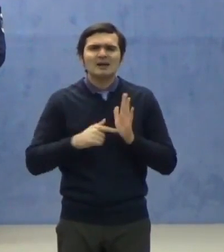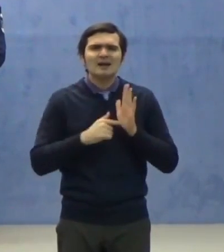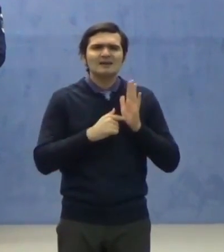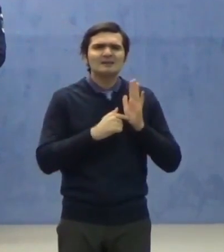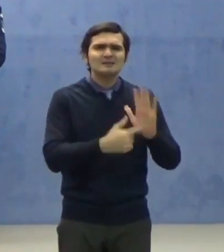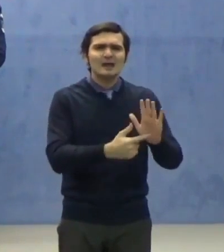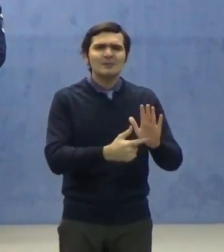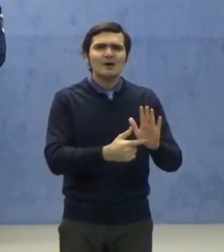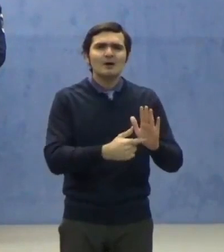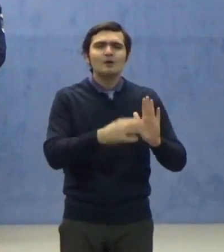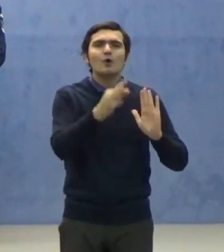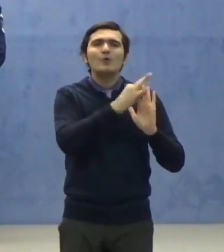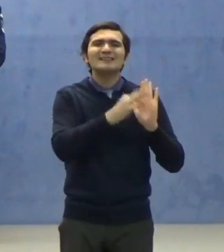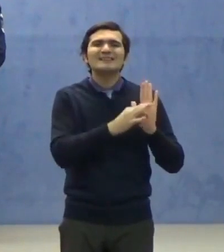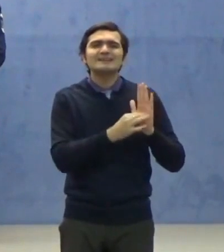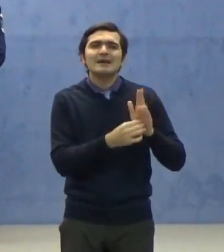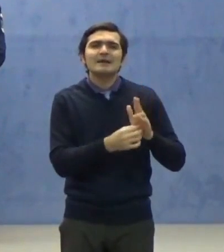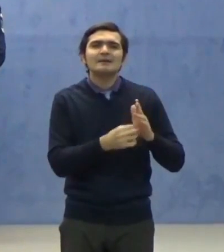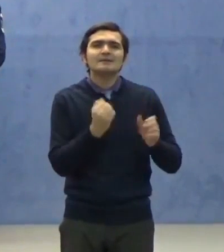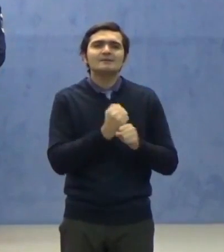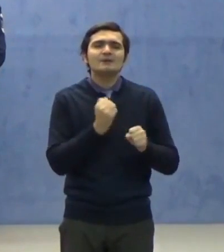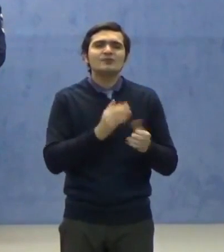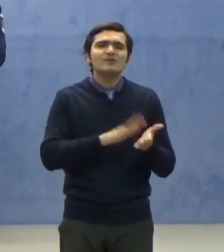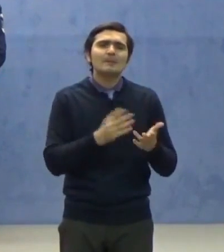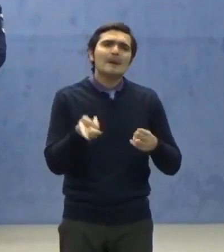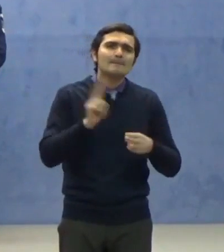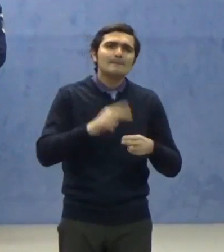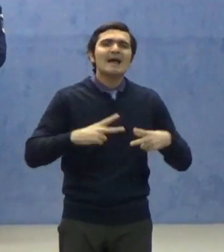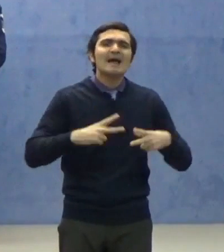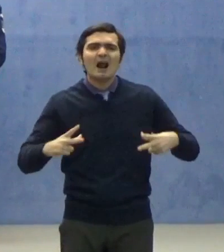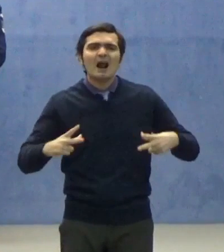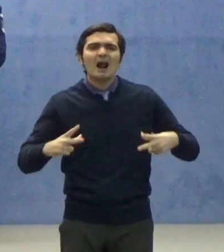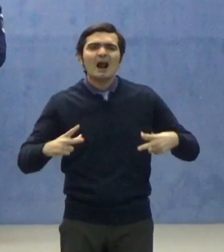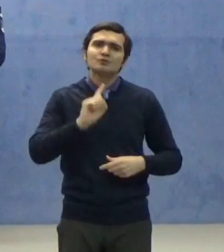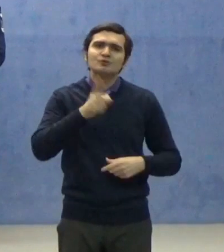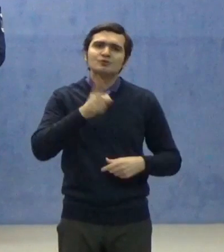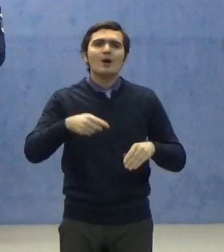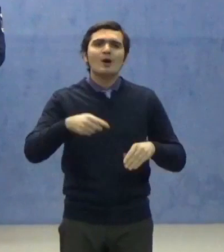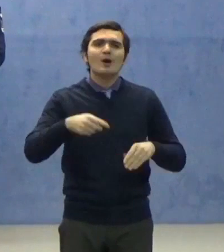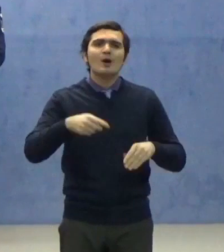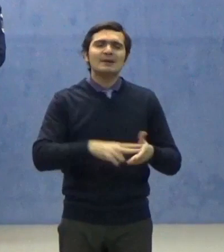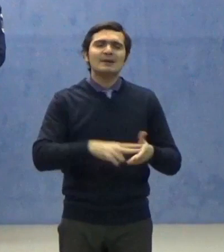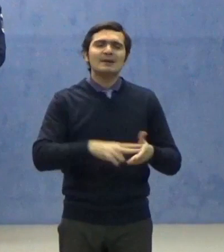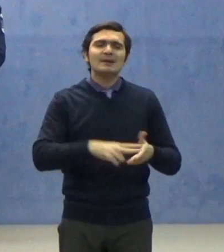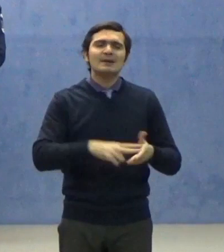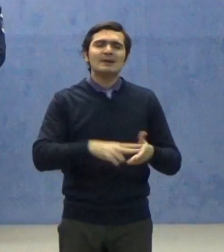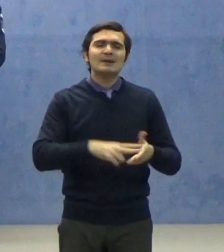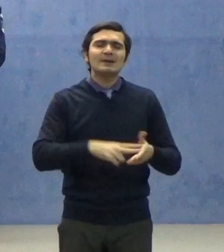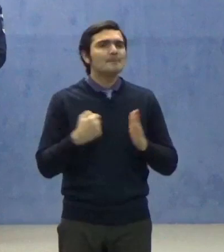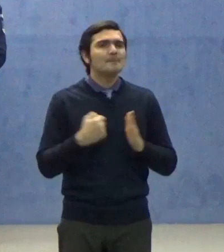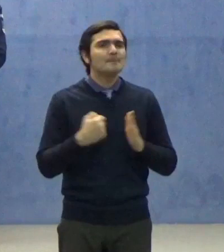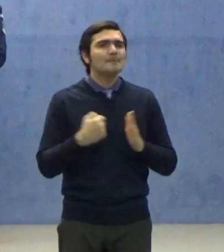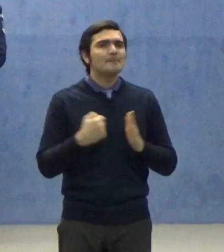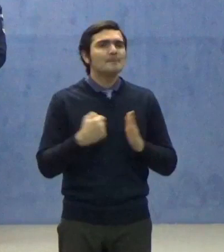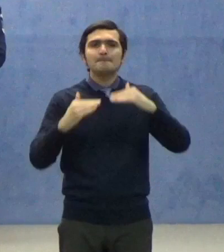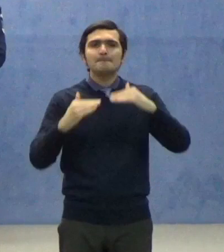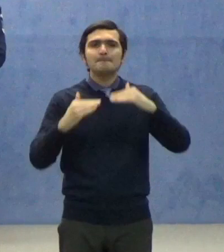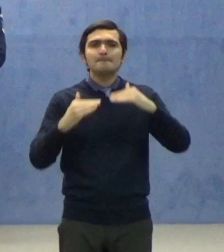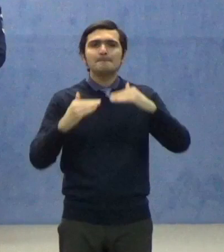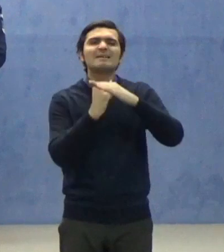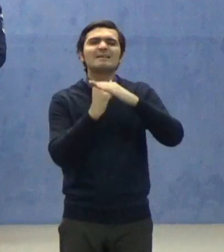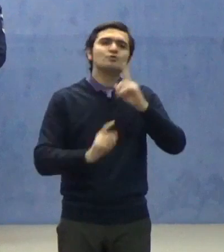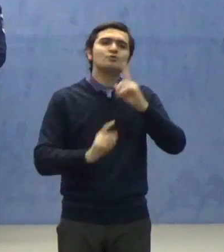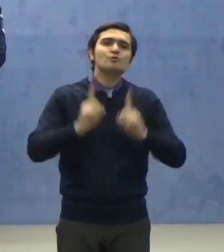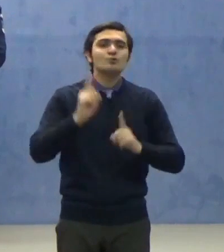circunstanță agravantă. În acest caz, se poate aplica o pedeapsă până la maximul special, iar în unele